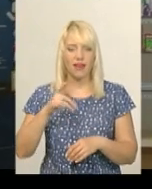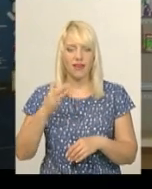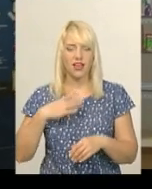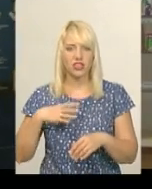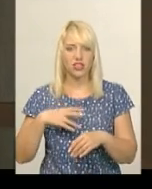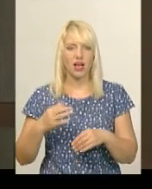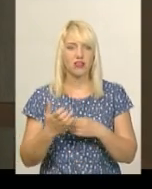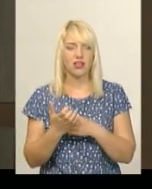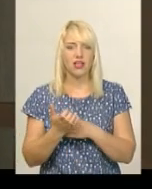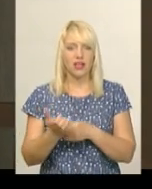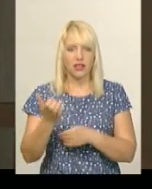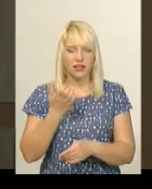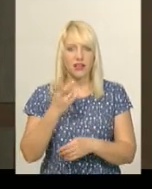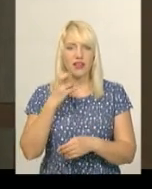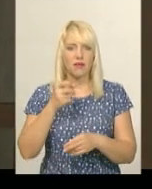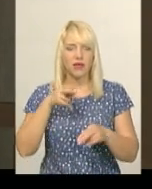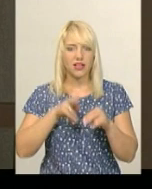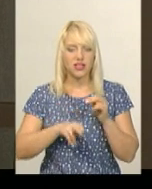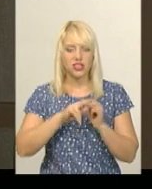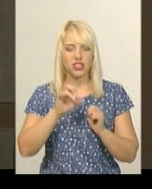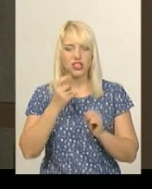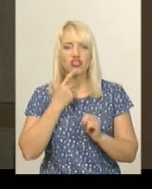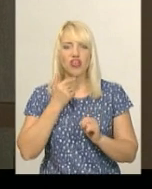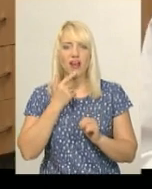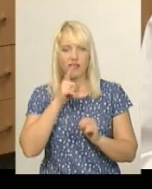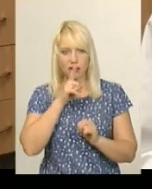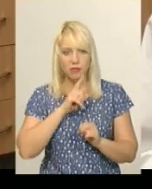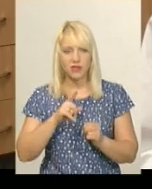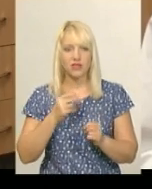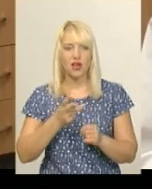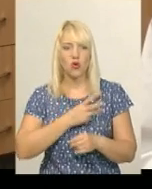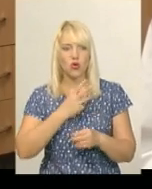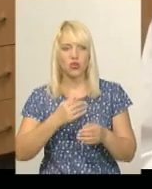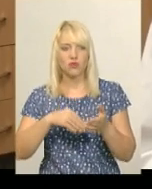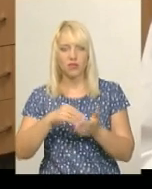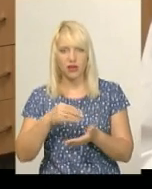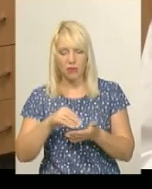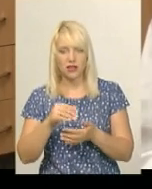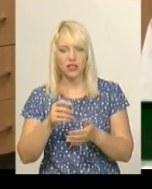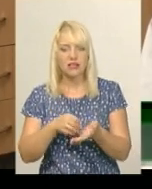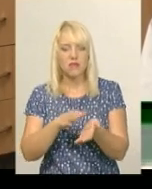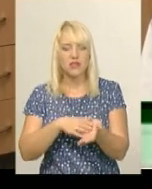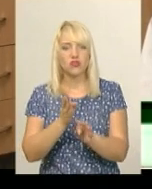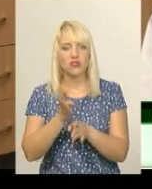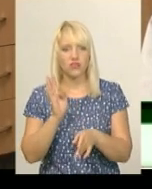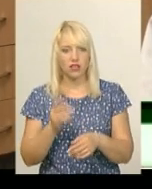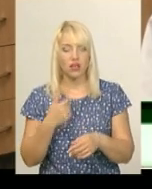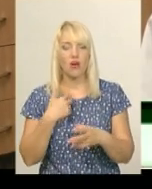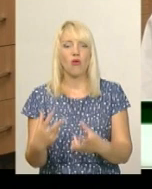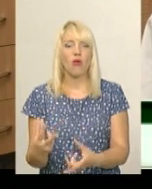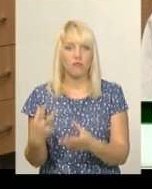наприкінці червня. Охочих її придбати наразі записують у чергу. Нам обіцяють поставку в Україну